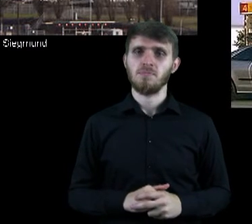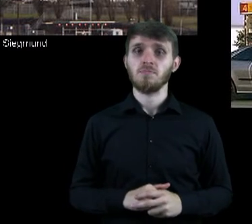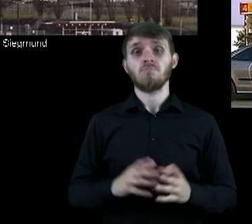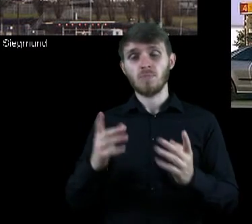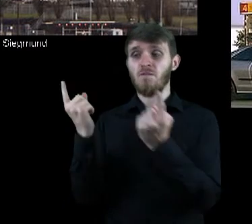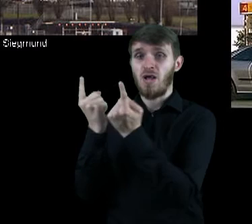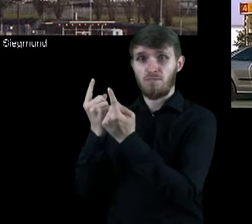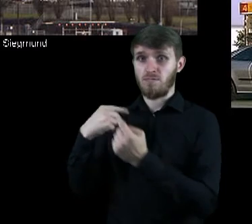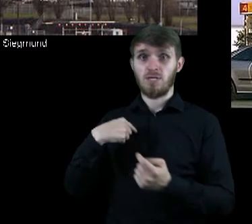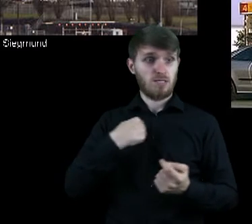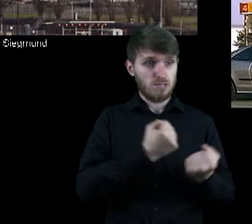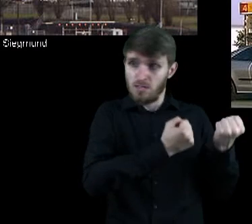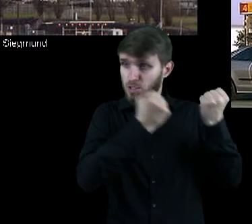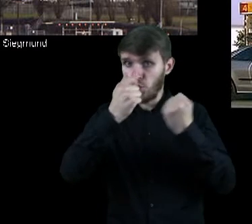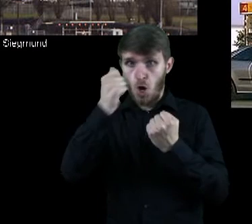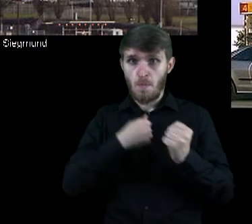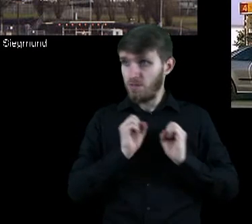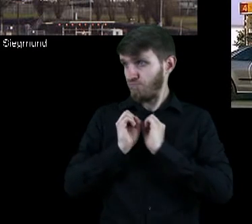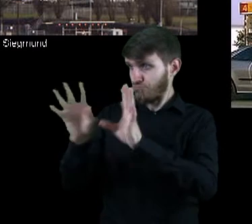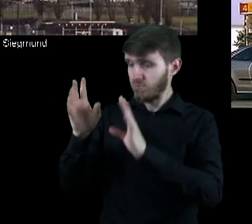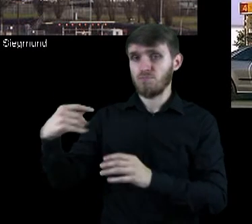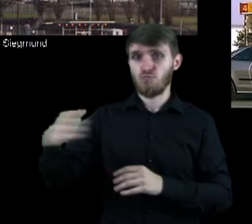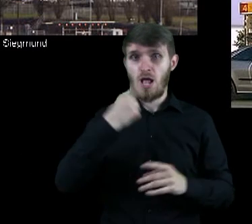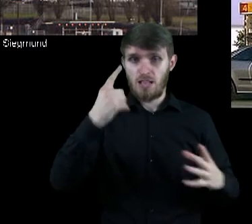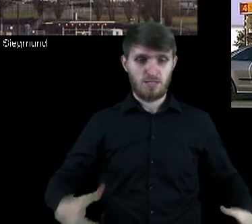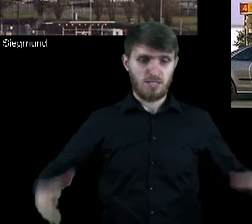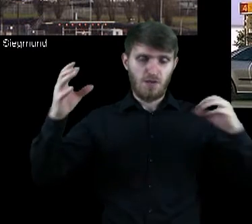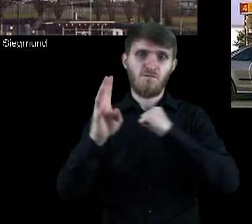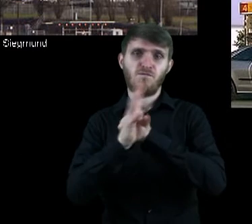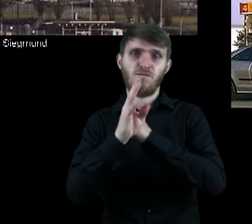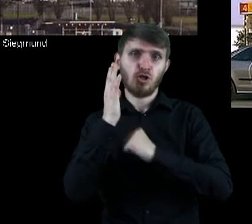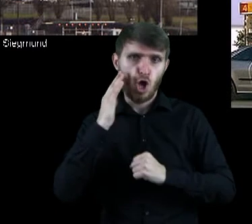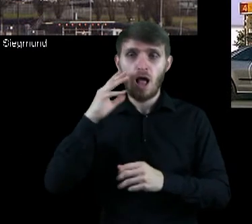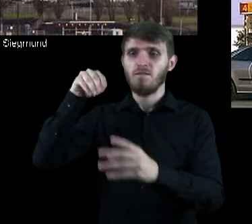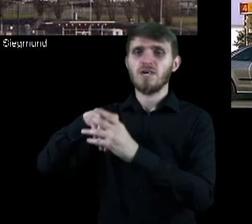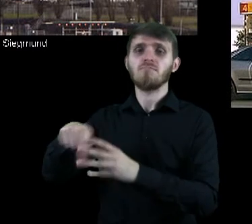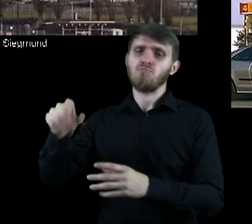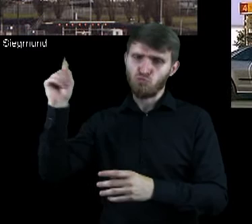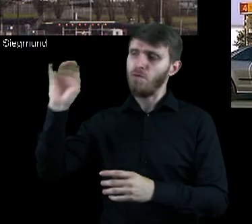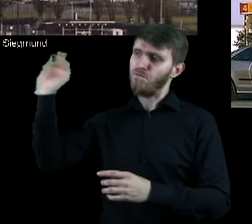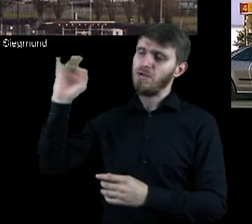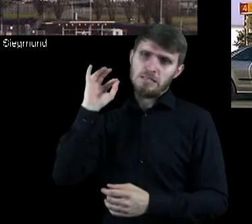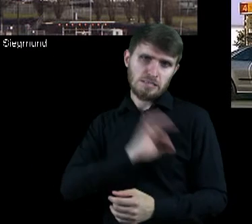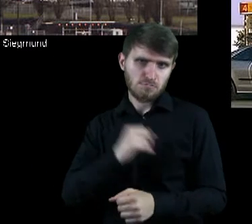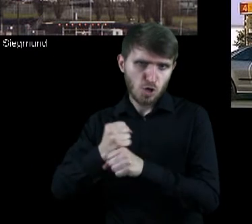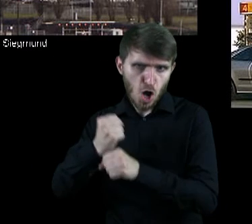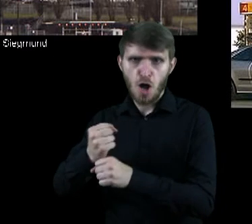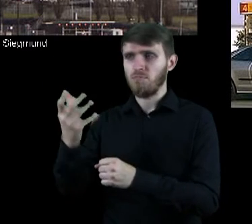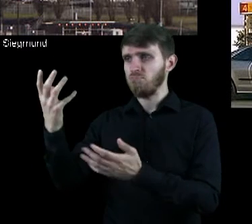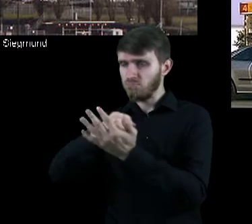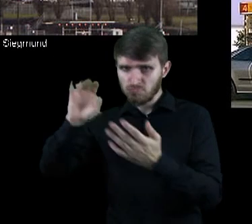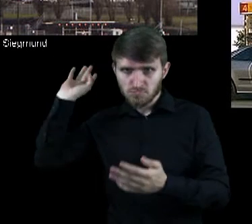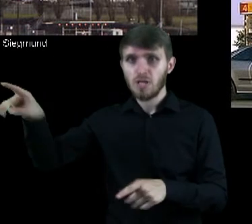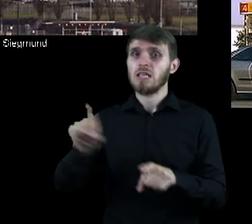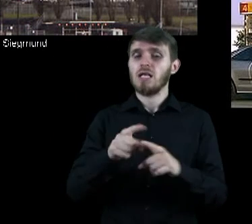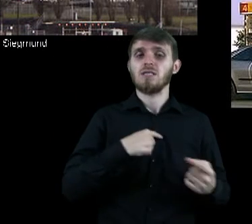Powiedzmy, że rafineria płaci 90 dolarów za baryłkę ropy. W tej sumie mieszczą się koszty i